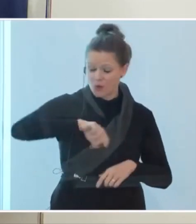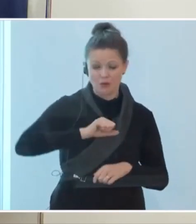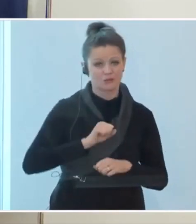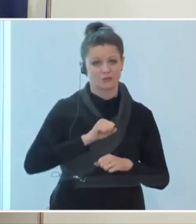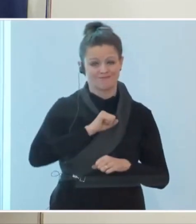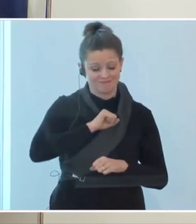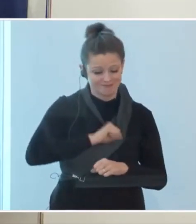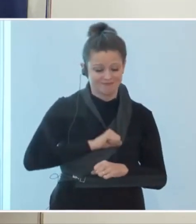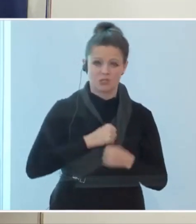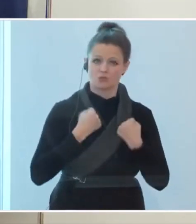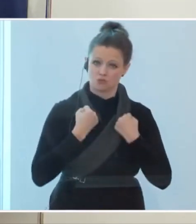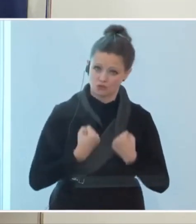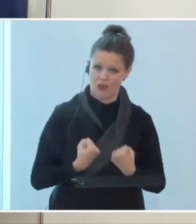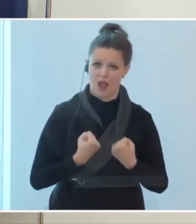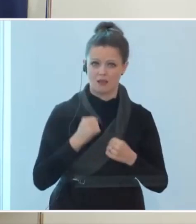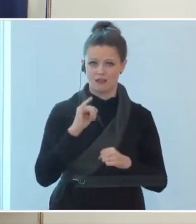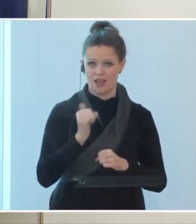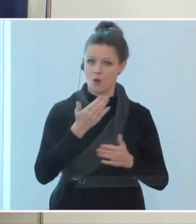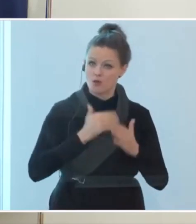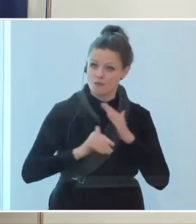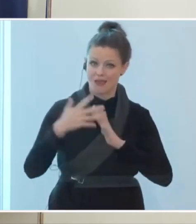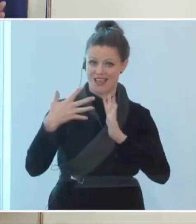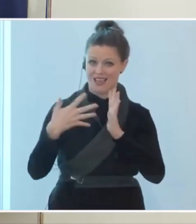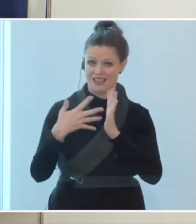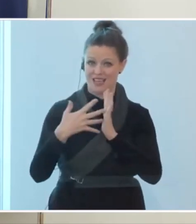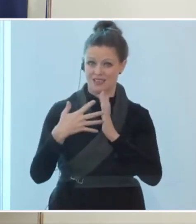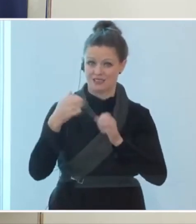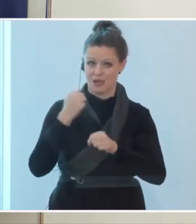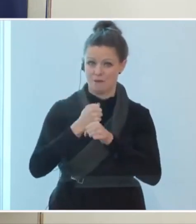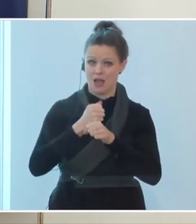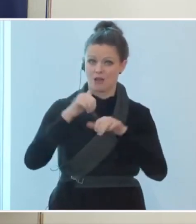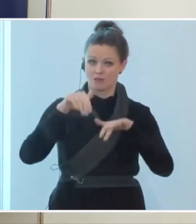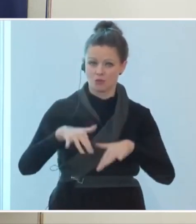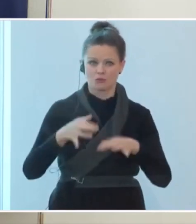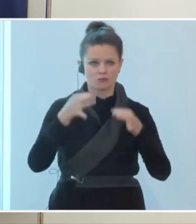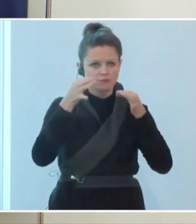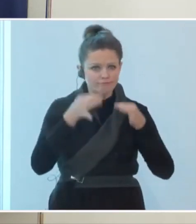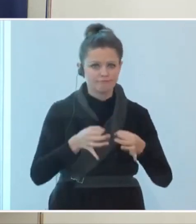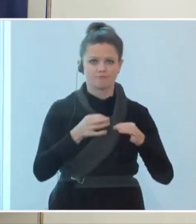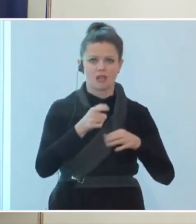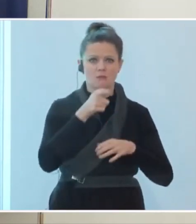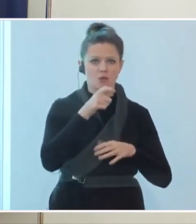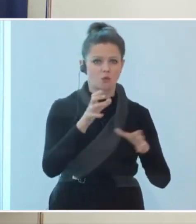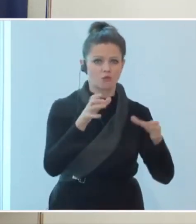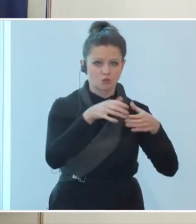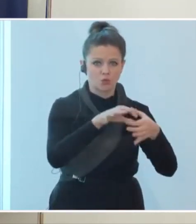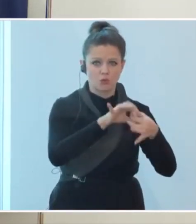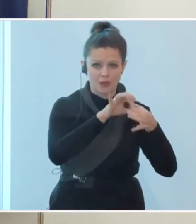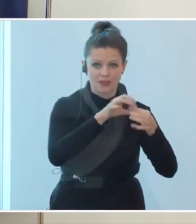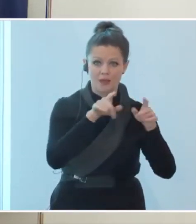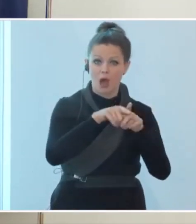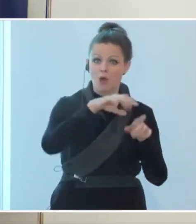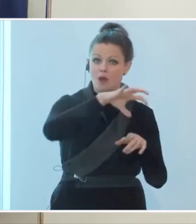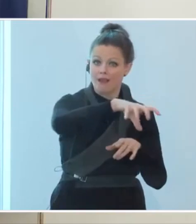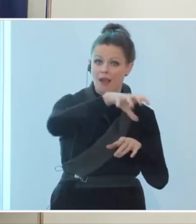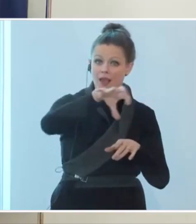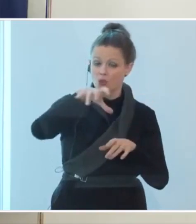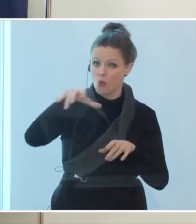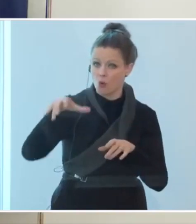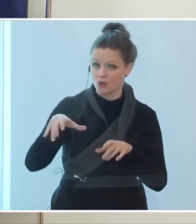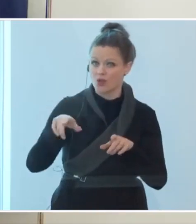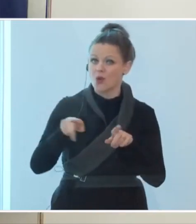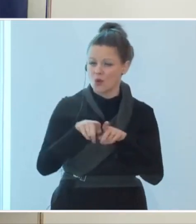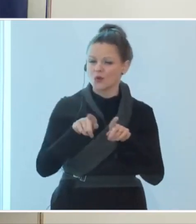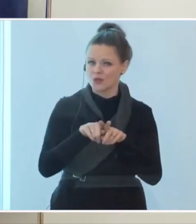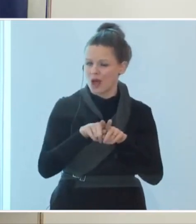geht mit mehr und mehr Tests von gewissen Berufsgruppen, aber auch von Regionen und sicherlich auch in